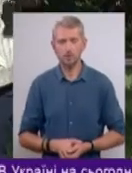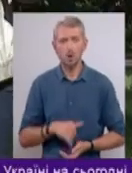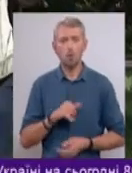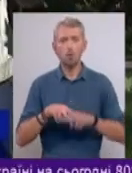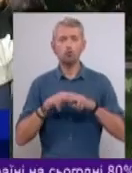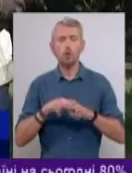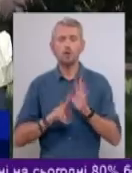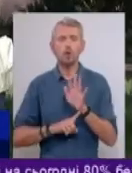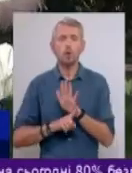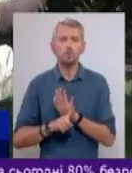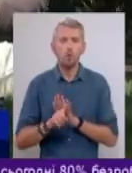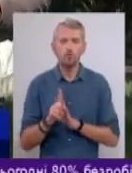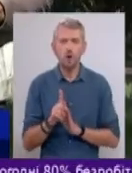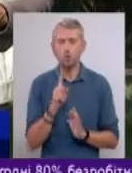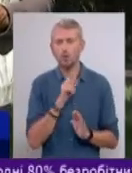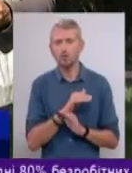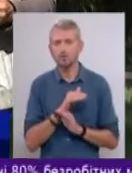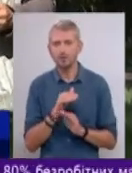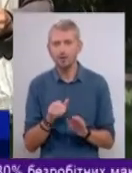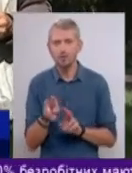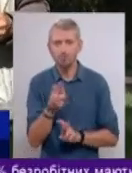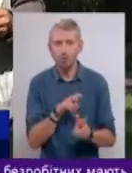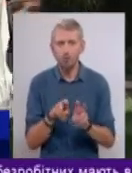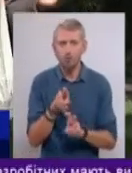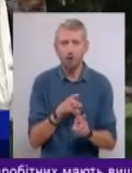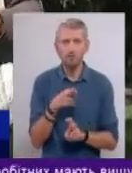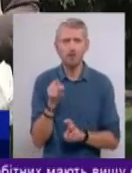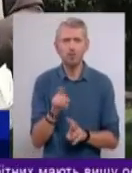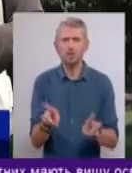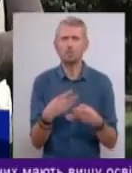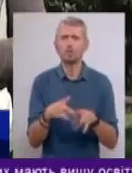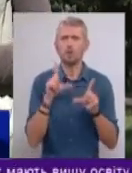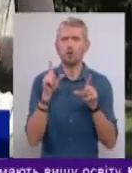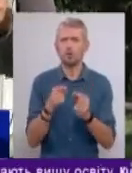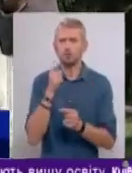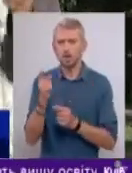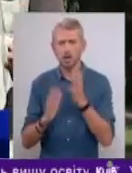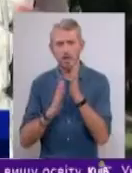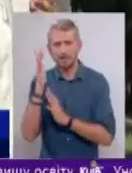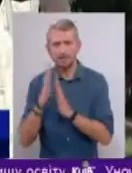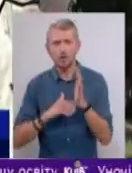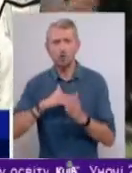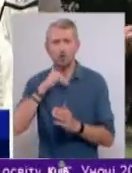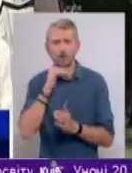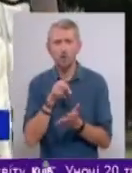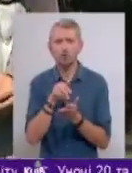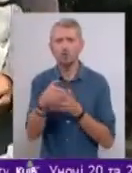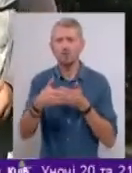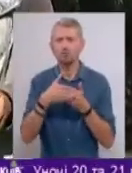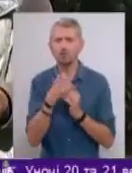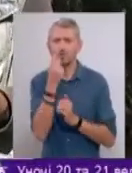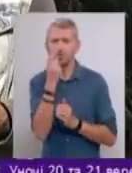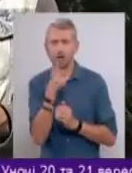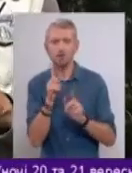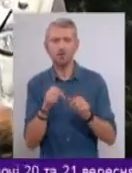столиці розпочато тихе полювання. Та для цього не потрібно їхати в далекі ліси. Достатньо вийти в найближчий парк